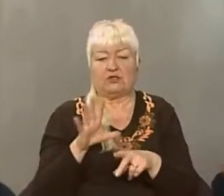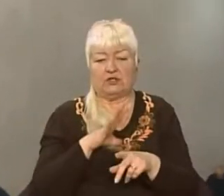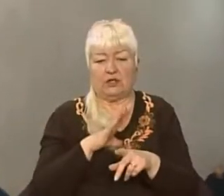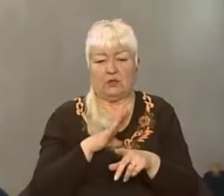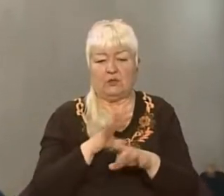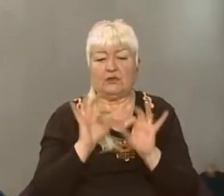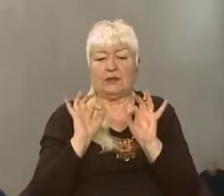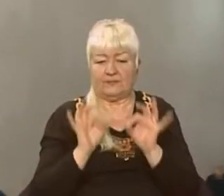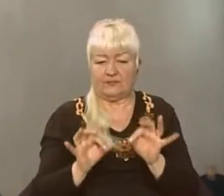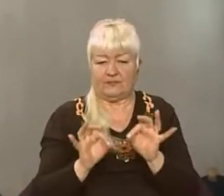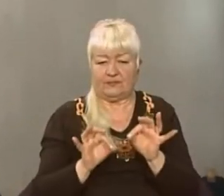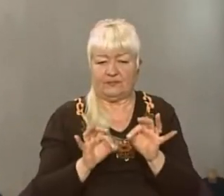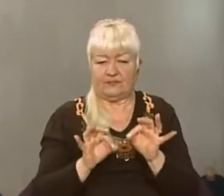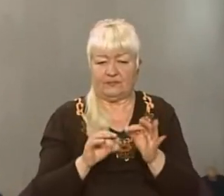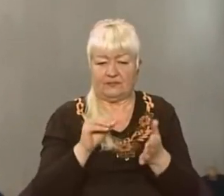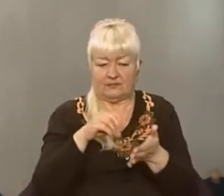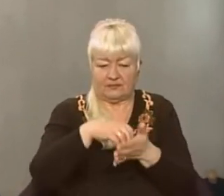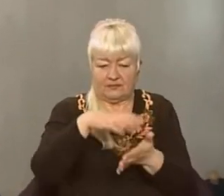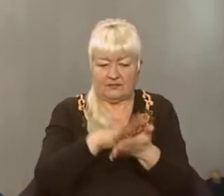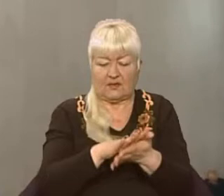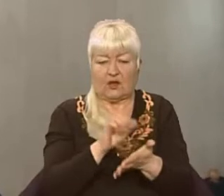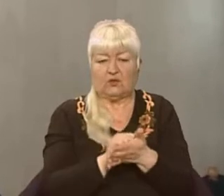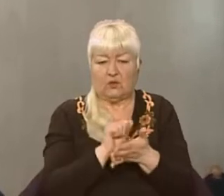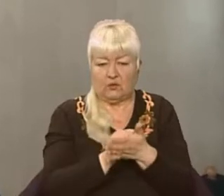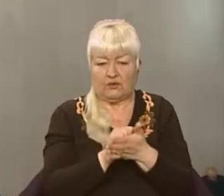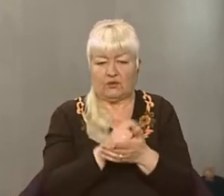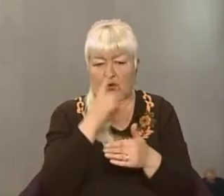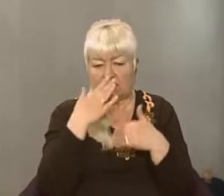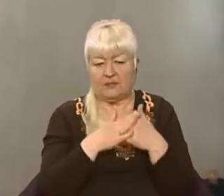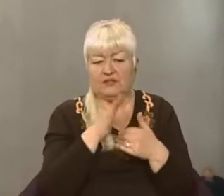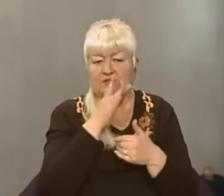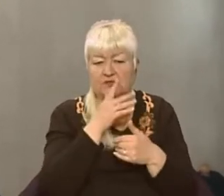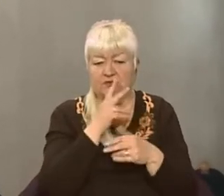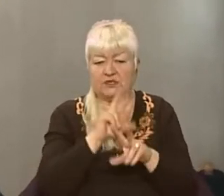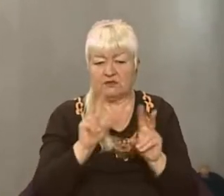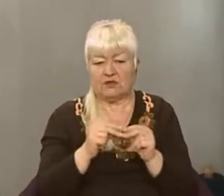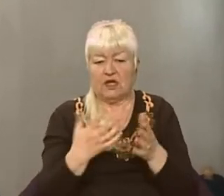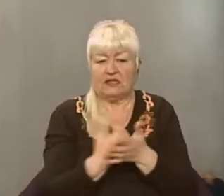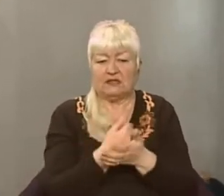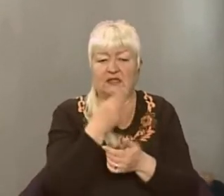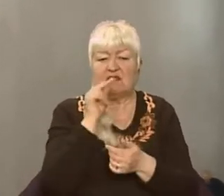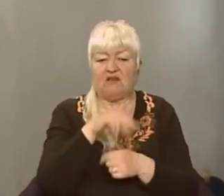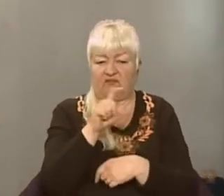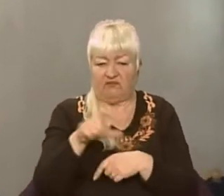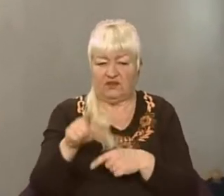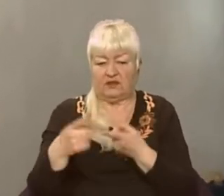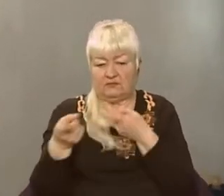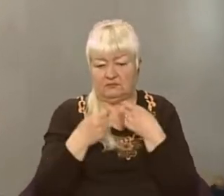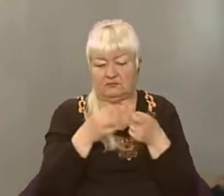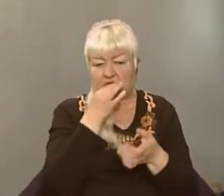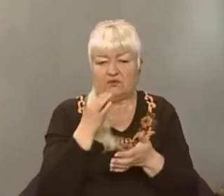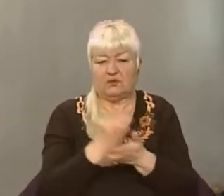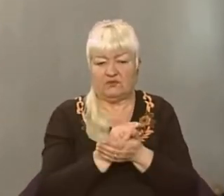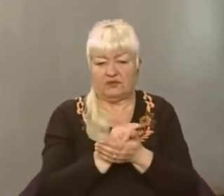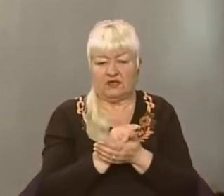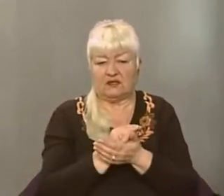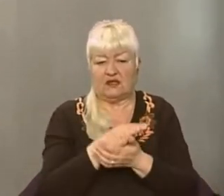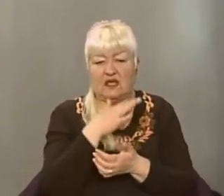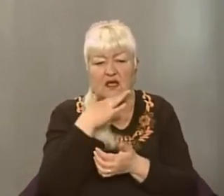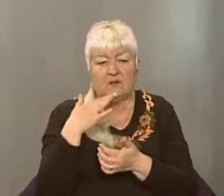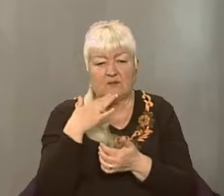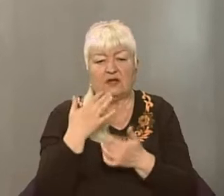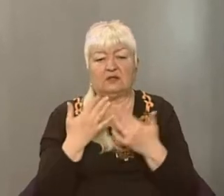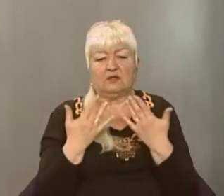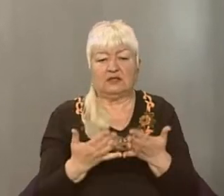задокументовані і нам вдалося ближчим часом знайти винних і притягнути їх до відповідальності. Чимало